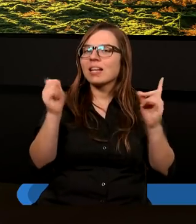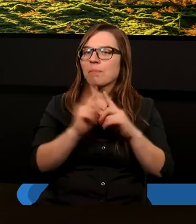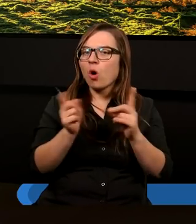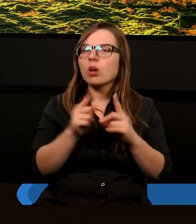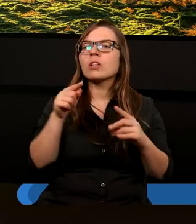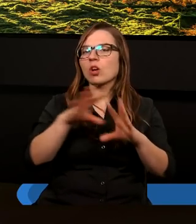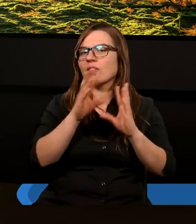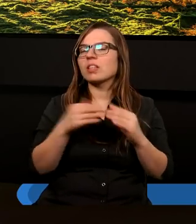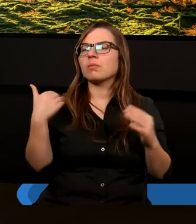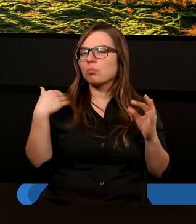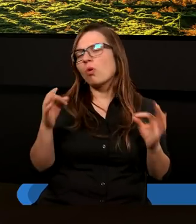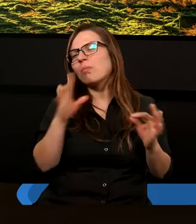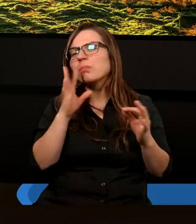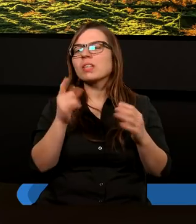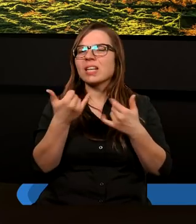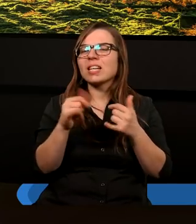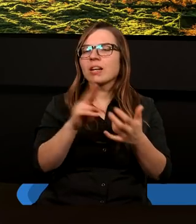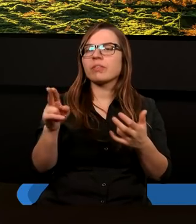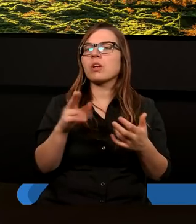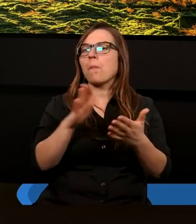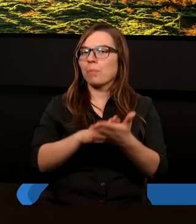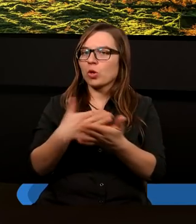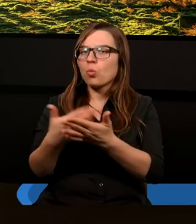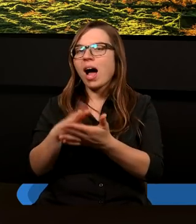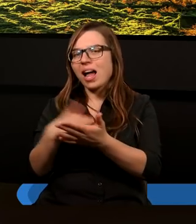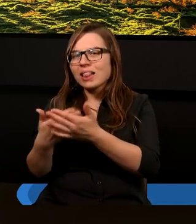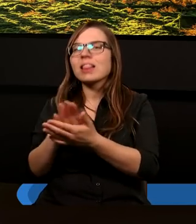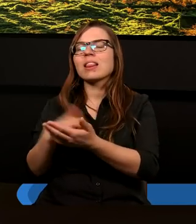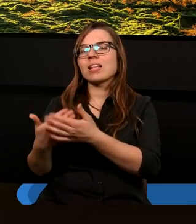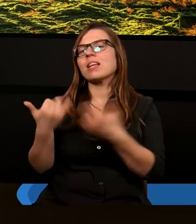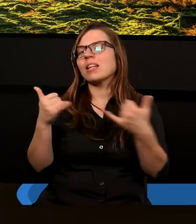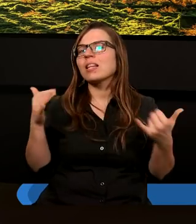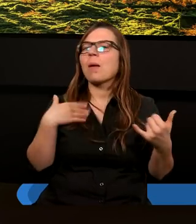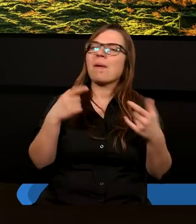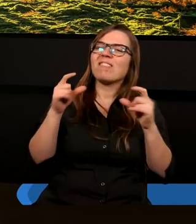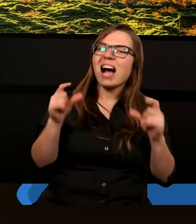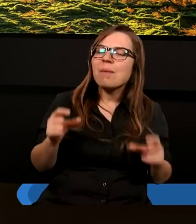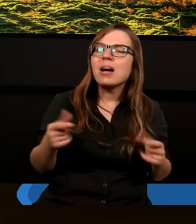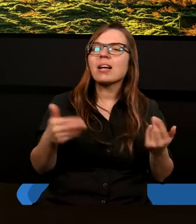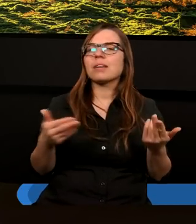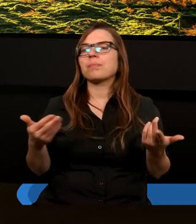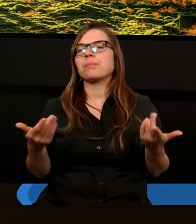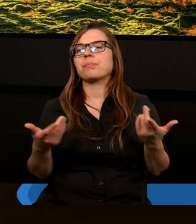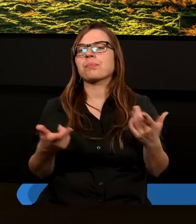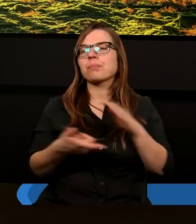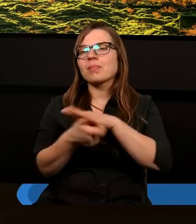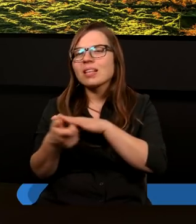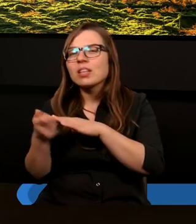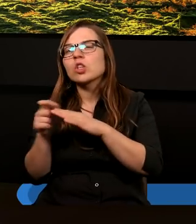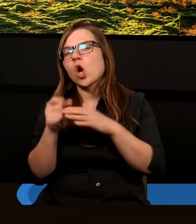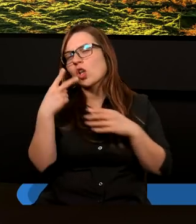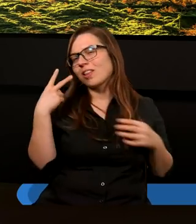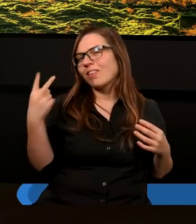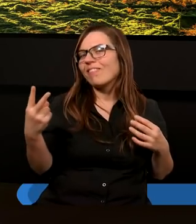to wszystko było otwarte. Czy mamy jakieś inne przykłady? Może jakieś fragmenty? Tutaj odwołamy się może do dwóch